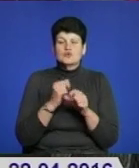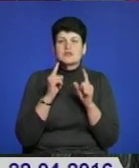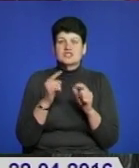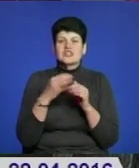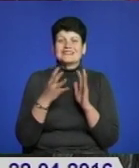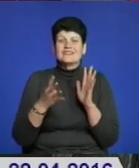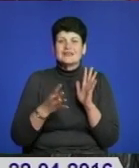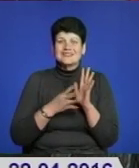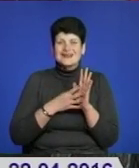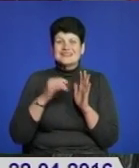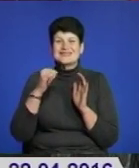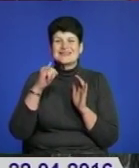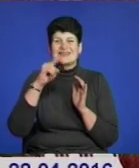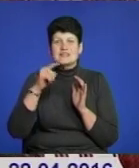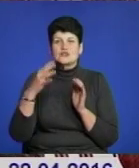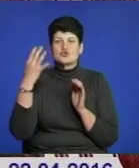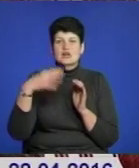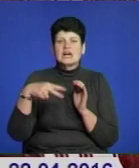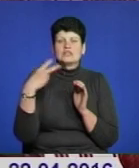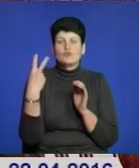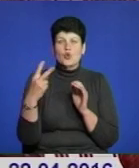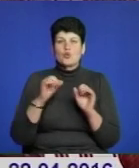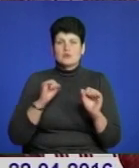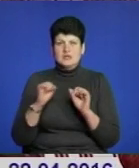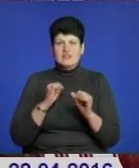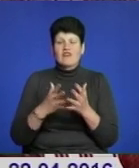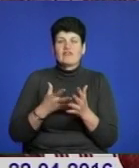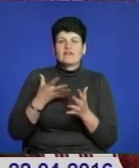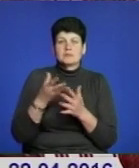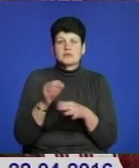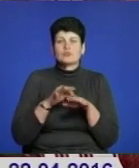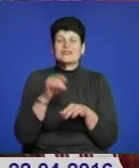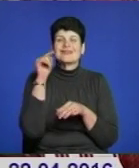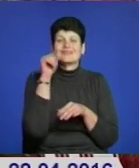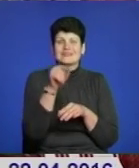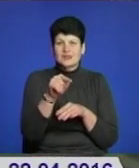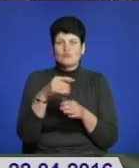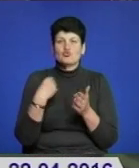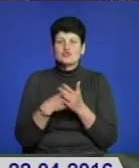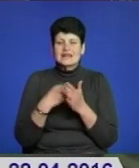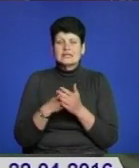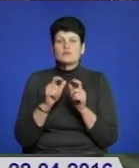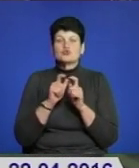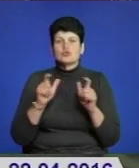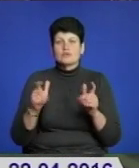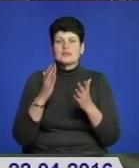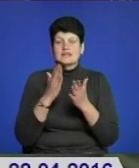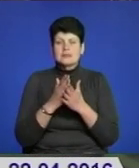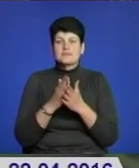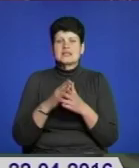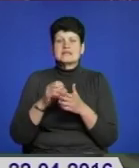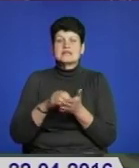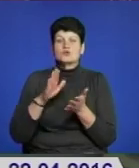із 42 управлінь. Виплати казначейсь дійснюють лише тим бюджетним установам, які зареєстровані на підконтрольній